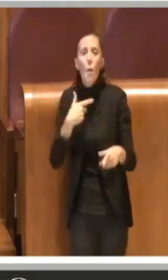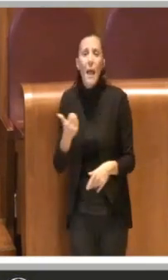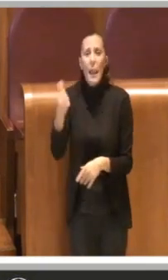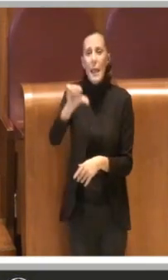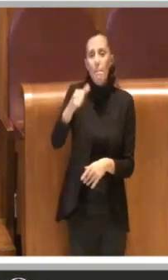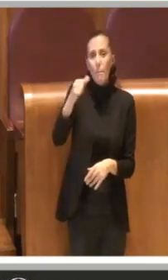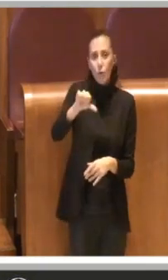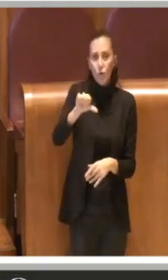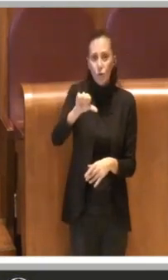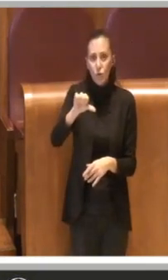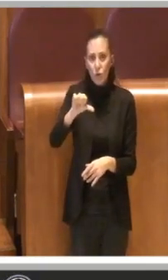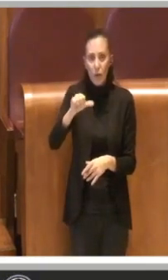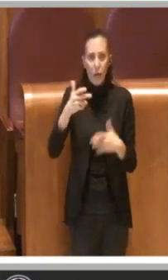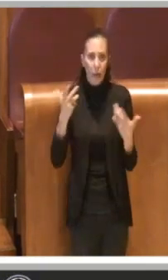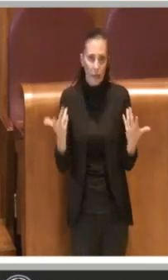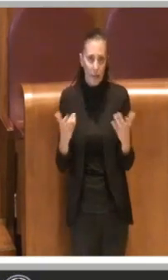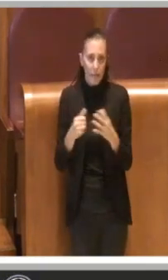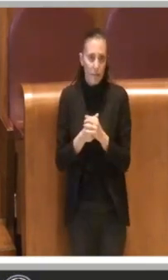Montella!